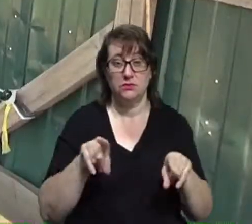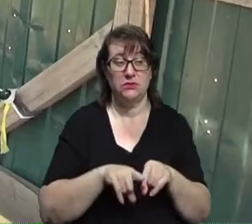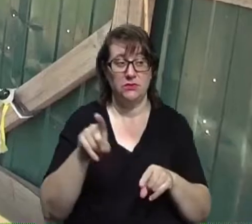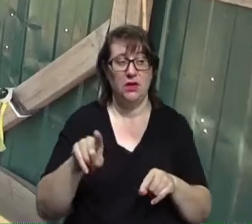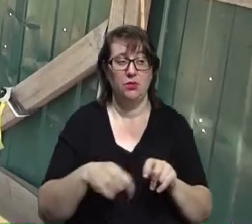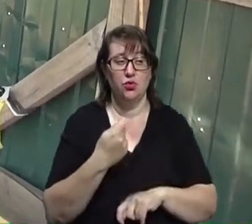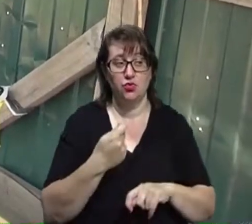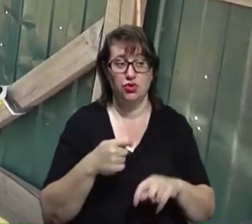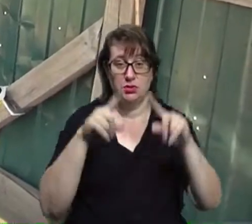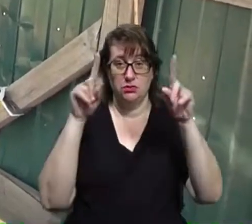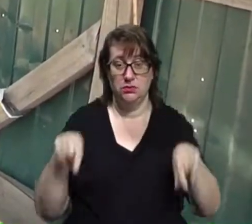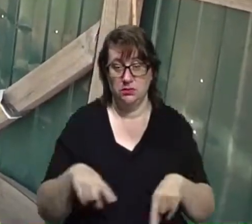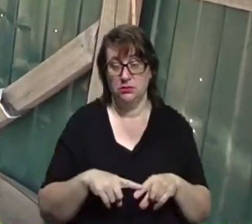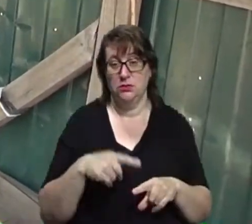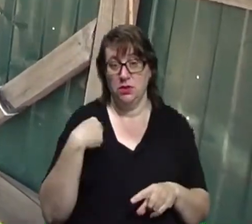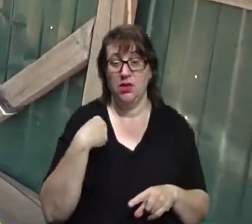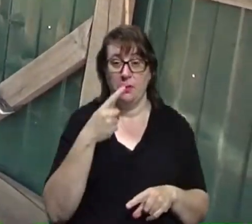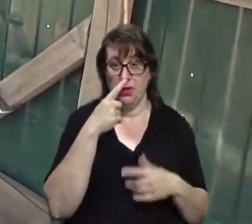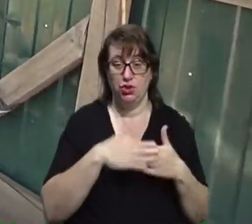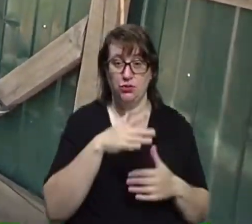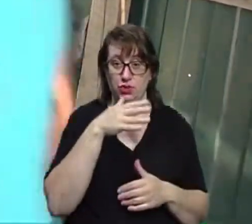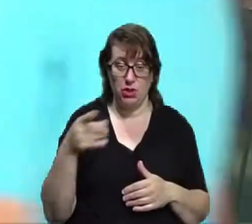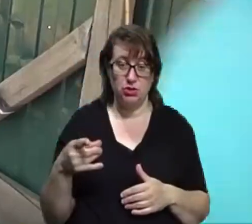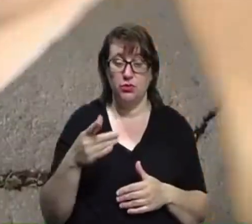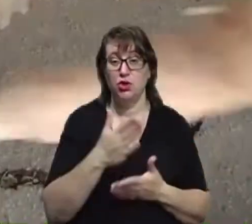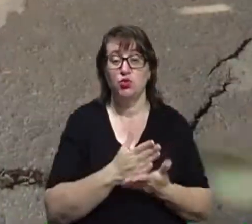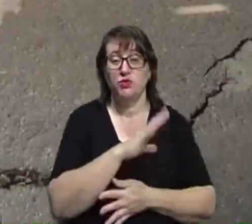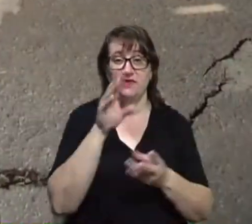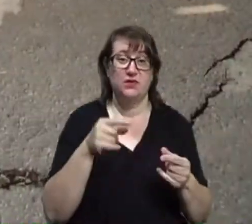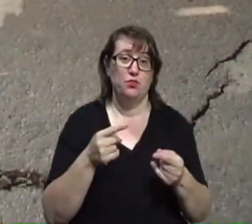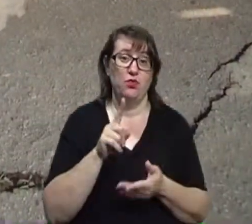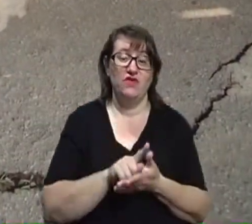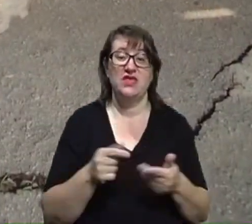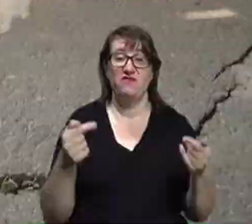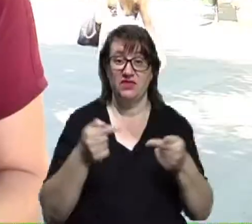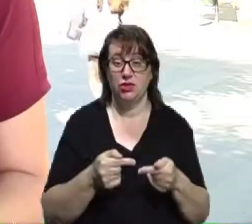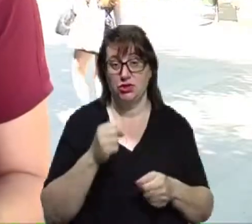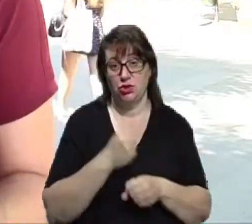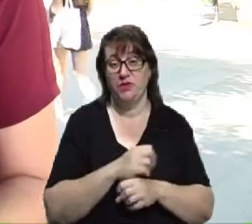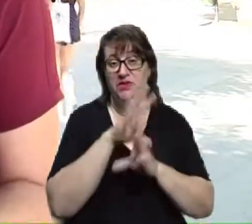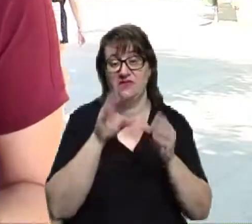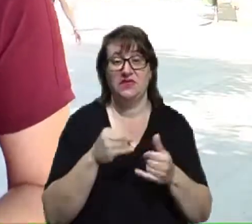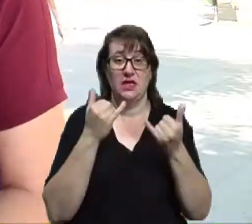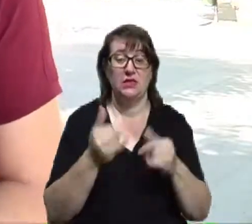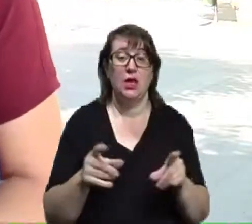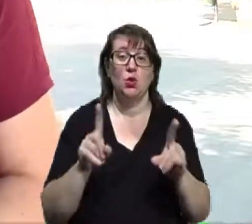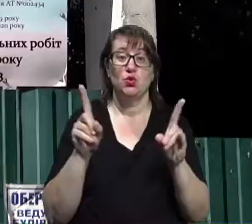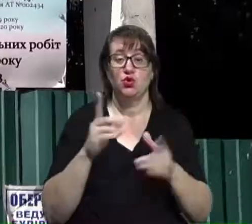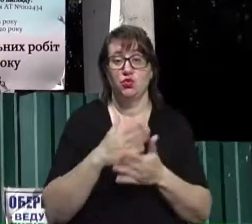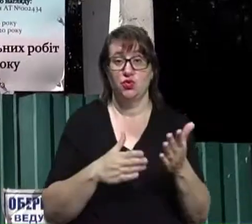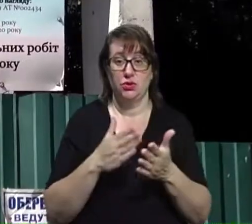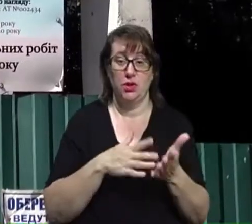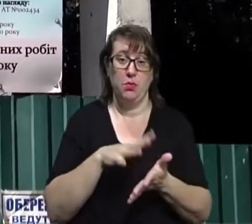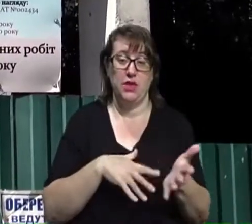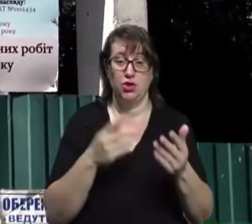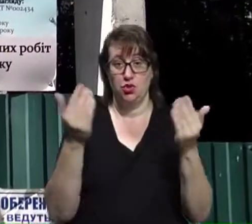відкрита, і всі служби повинні визначитися і зробити все для того, щоб уникнути подальшого провалю.